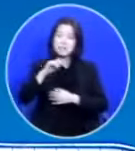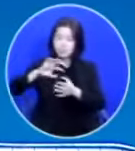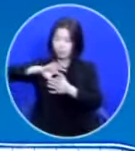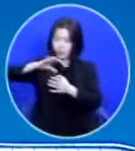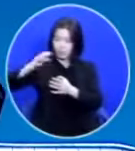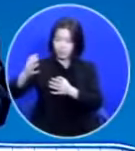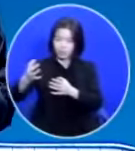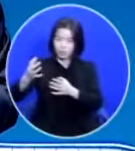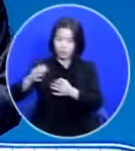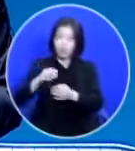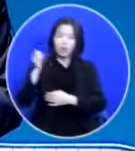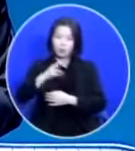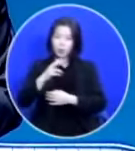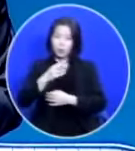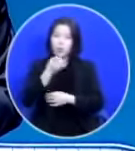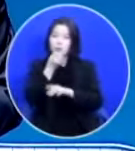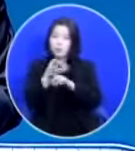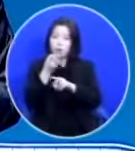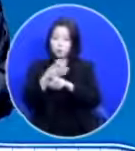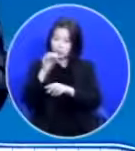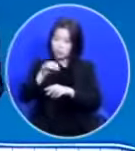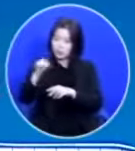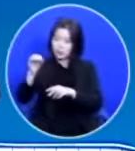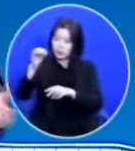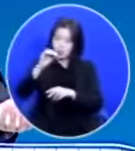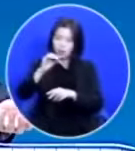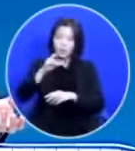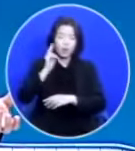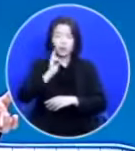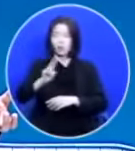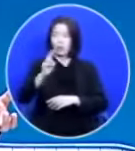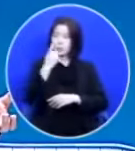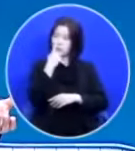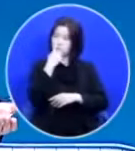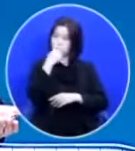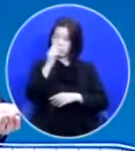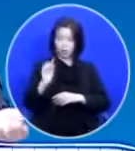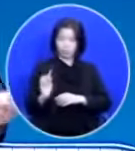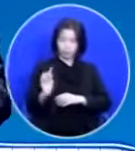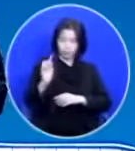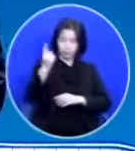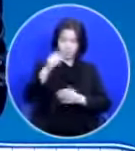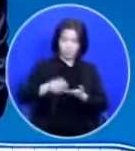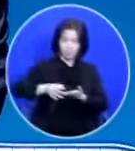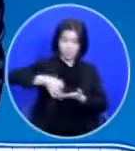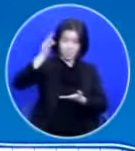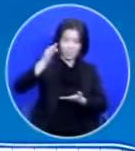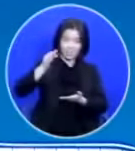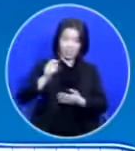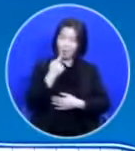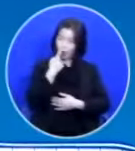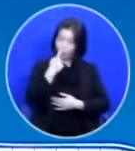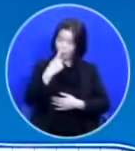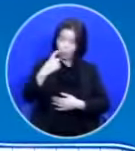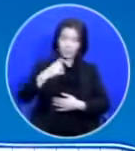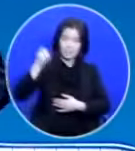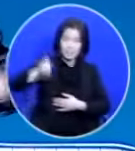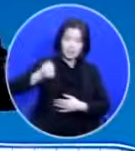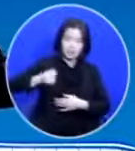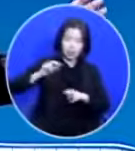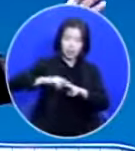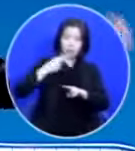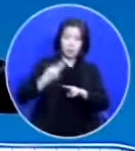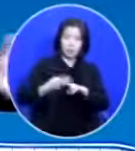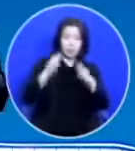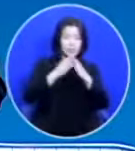거기다가 보석까지 박았어요 너무너무 고가의 아주 멋있는 지팡이를 선물을 받고 그걸